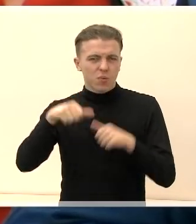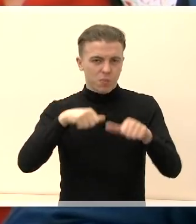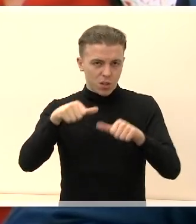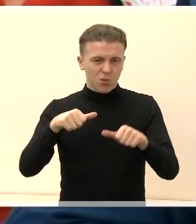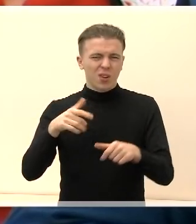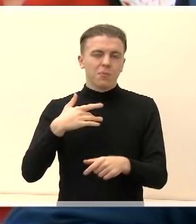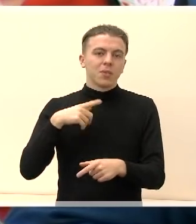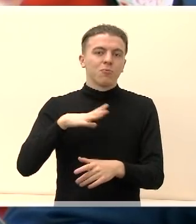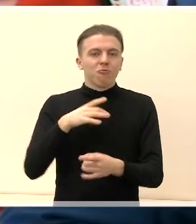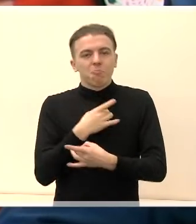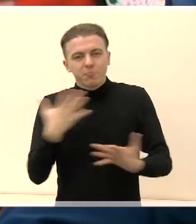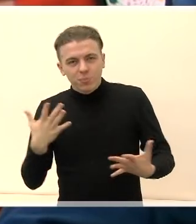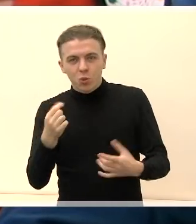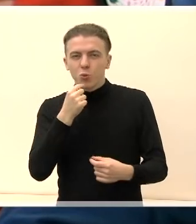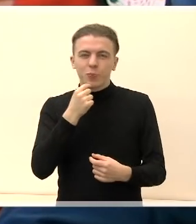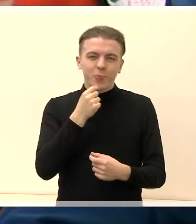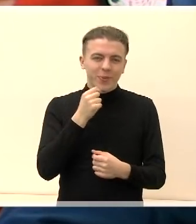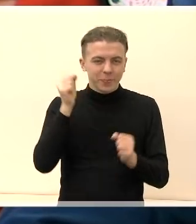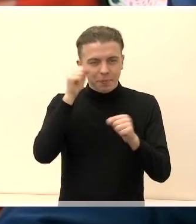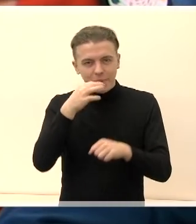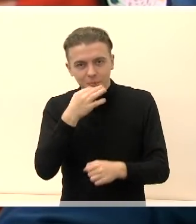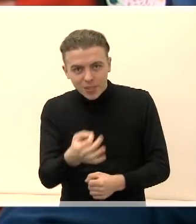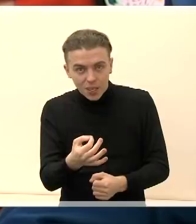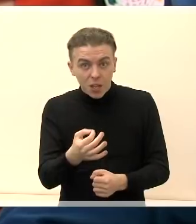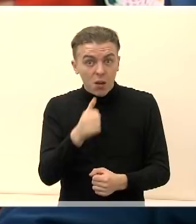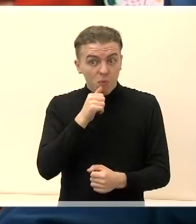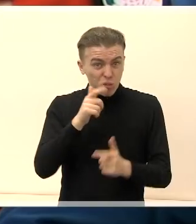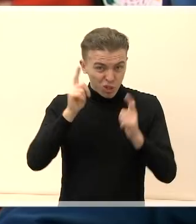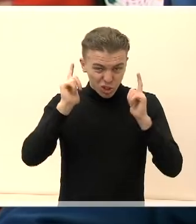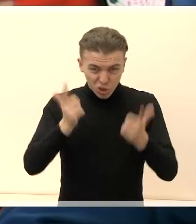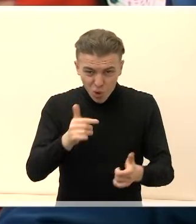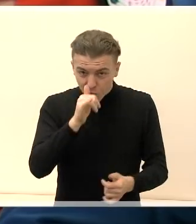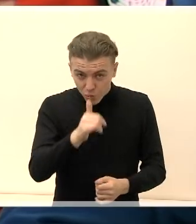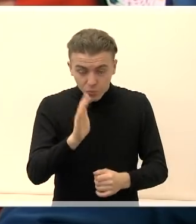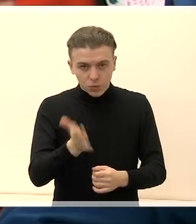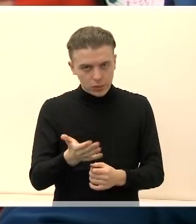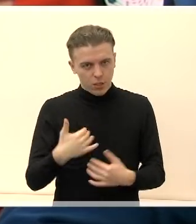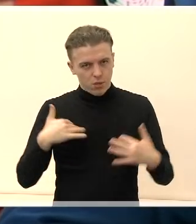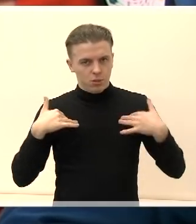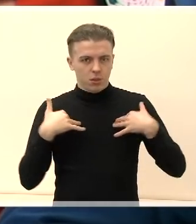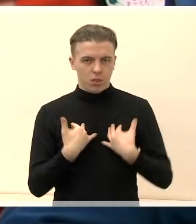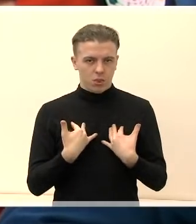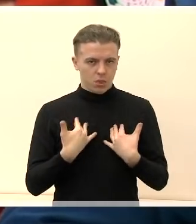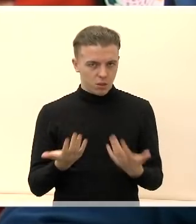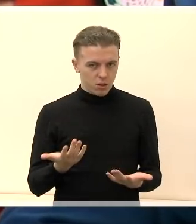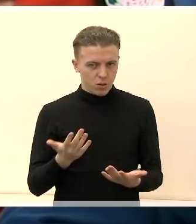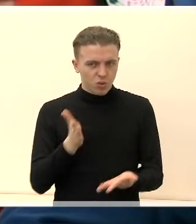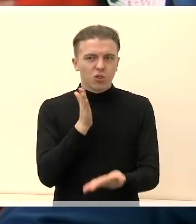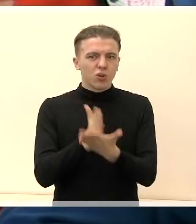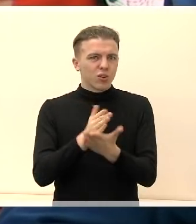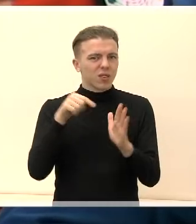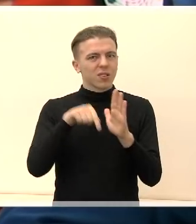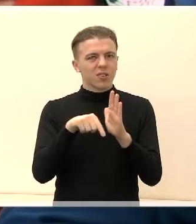pasikaršiavo su savo komentaro. Jeigu netai, tada, na, iš tikrųjų, liūdno, ką kadangi aš išvelčiau tam tikrai netgi